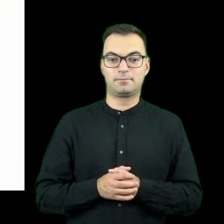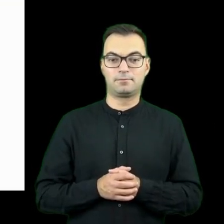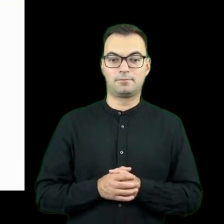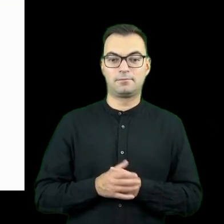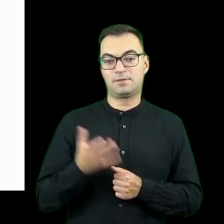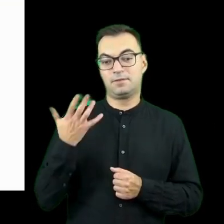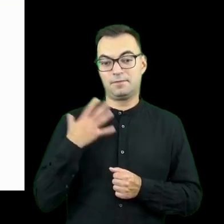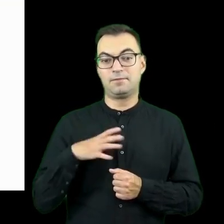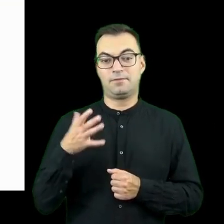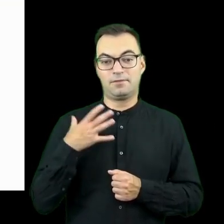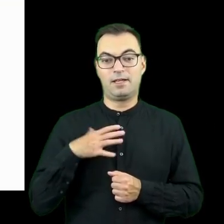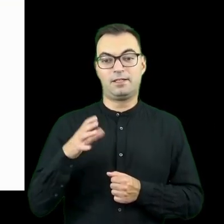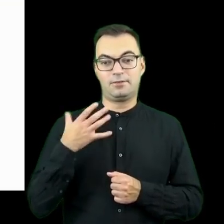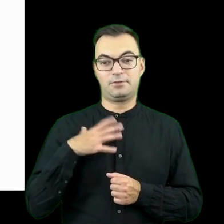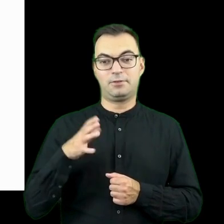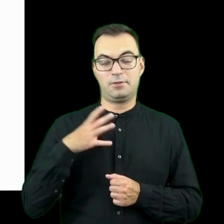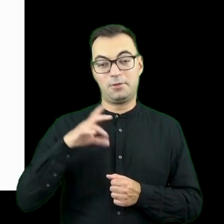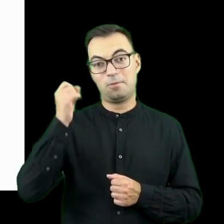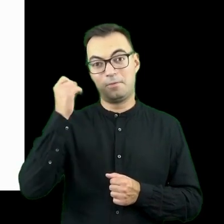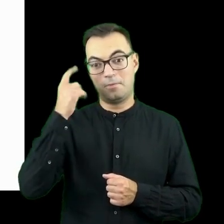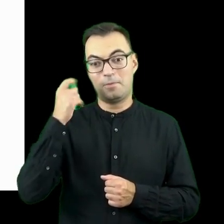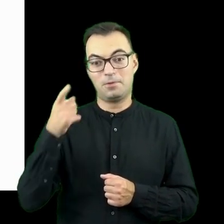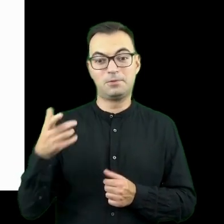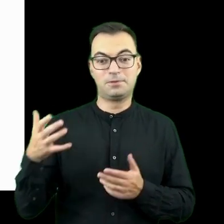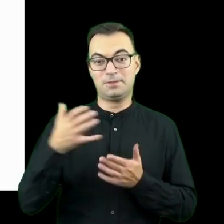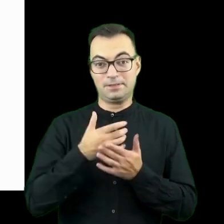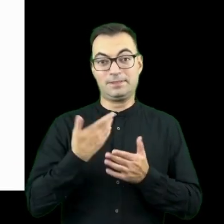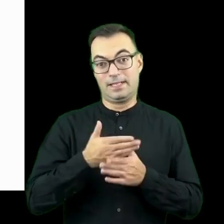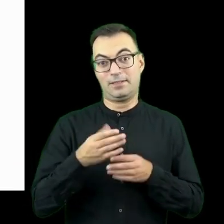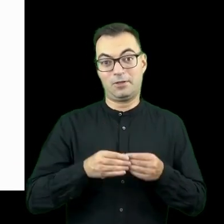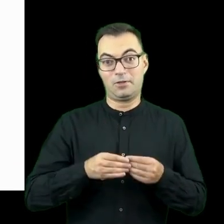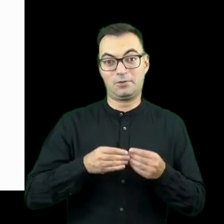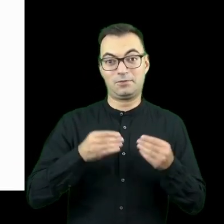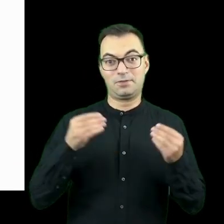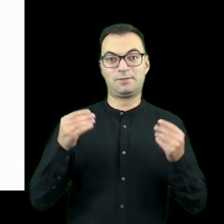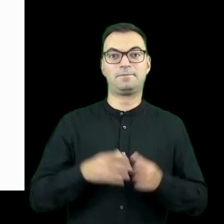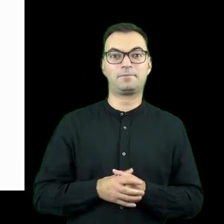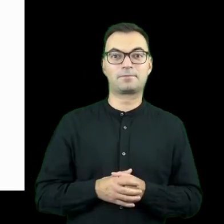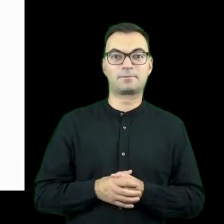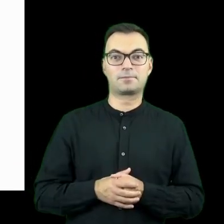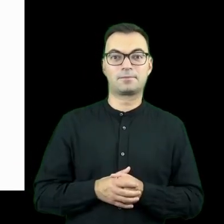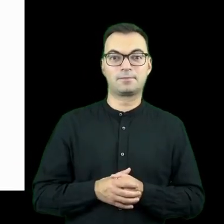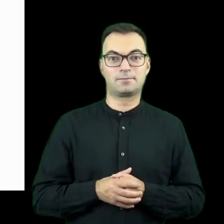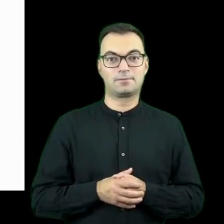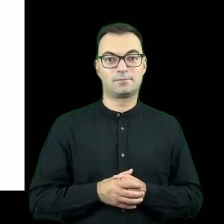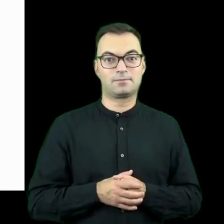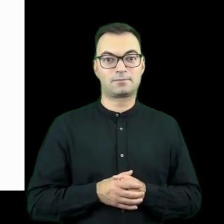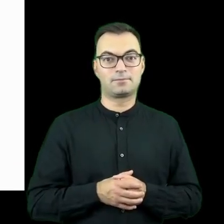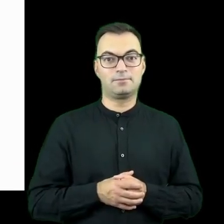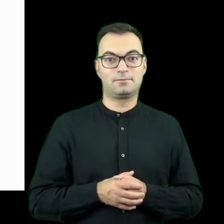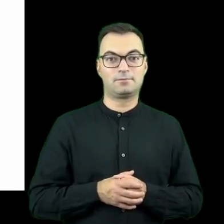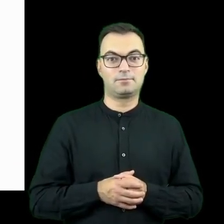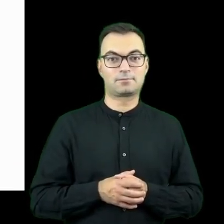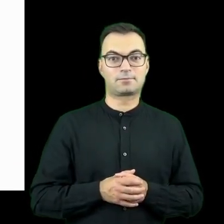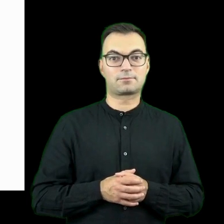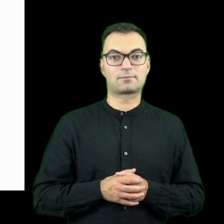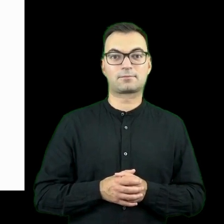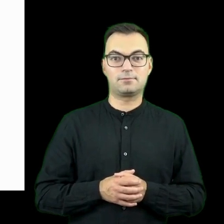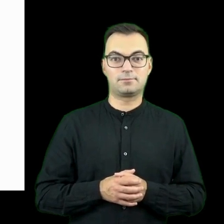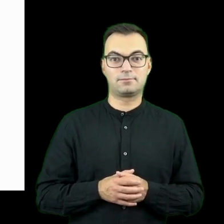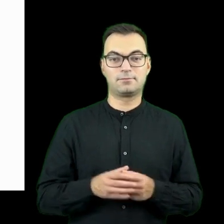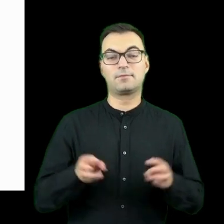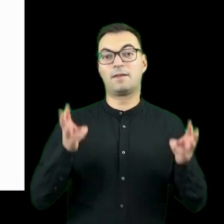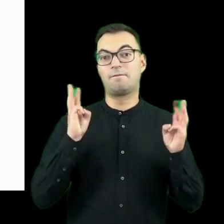no i zachęcam Was do tego, żeby te pomysły rozwijać albo na warsztacie naszym,